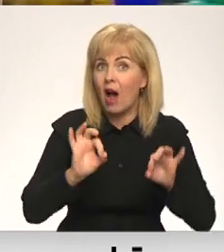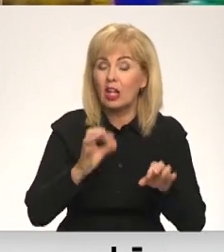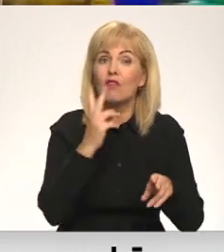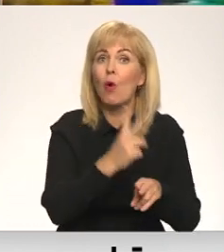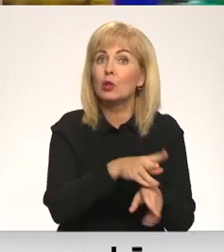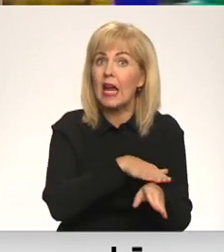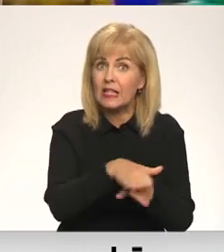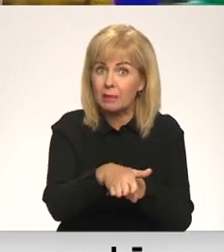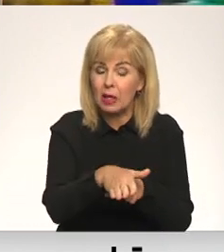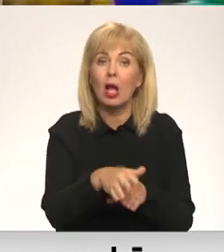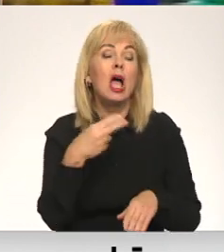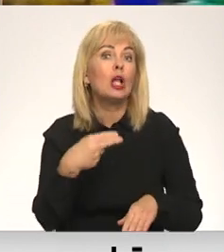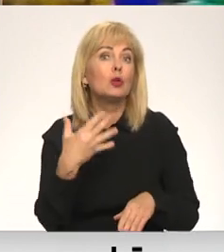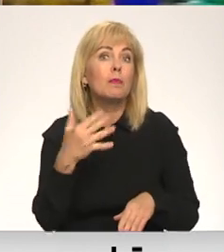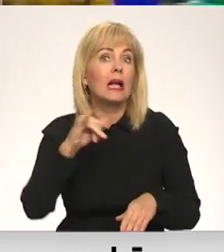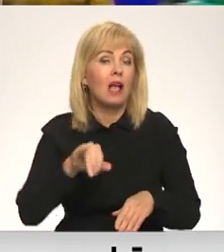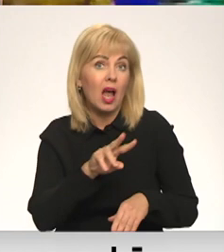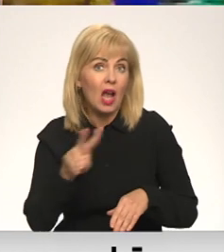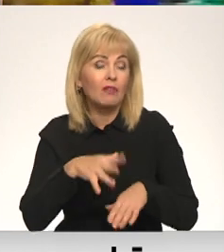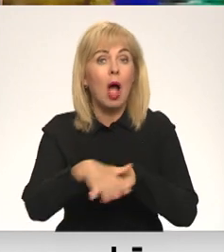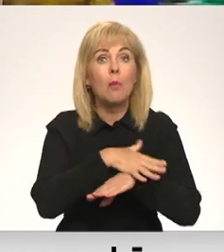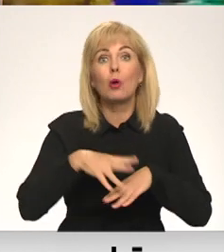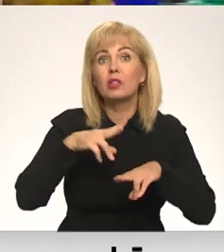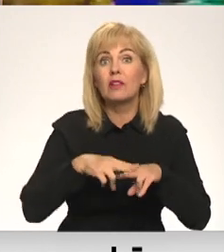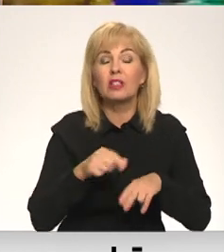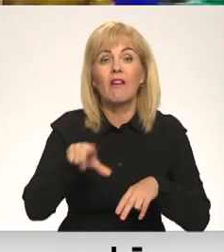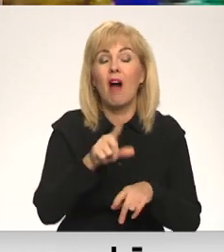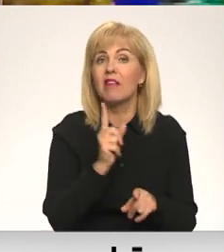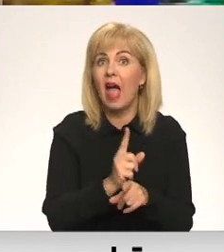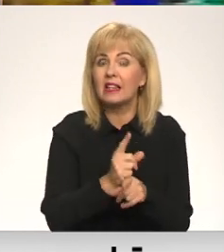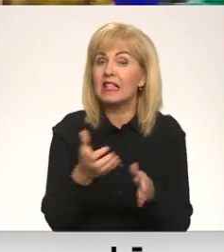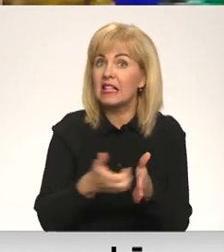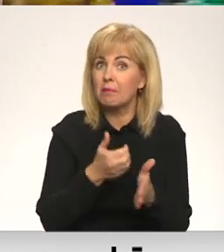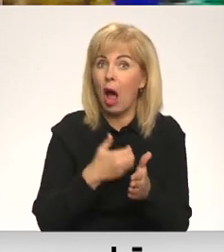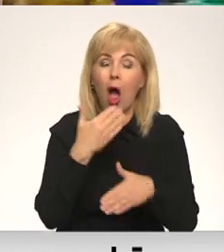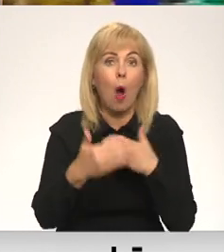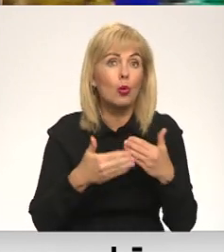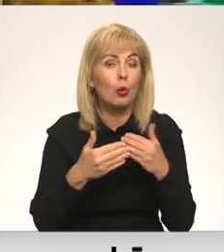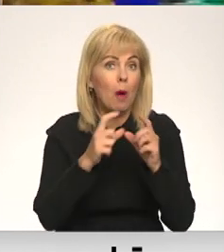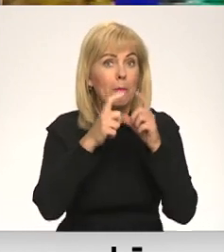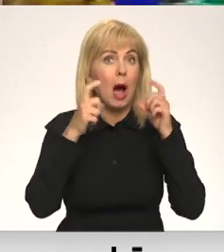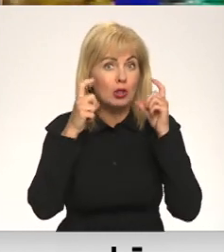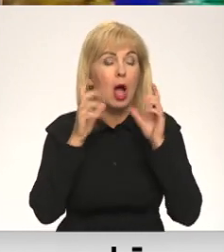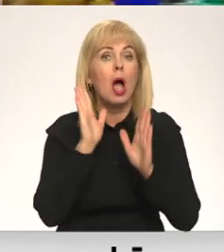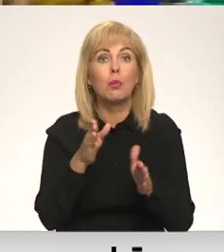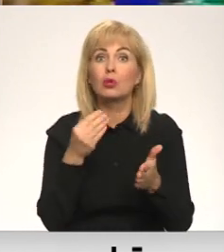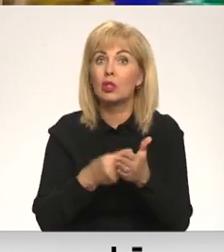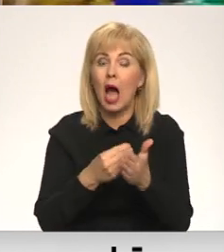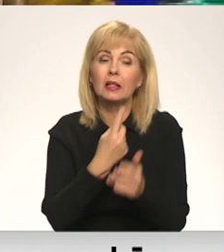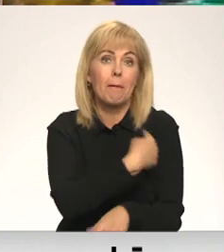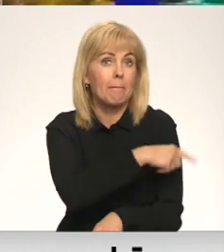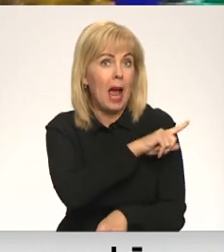izpildu. Turklāt no 25. janvāra publiskās vietās vairs nedrīkstēs valkāt auduma maskas. Būs derīgas tikai